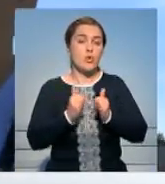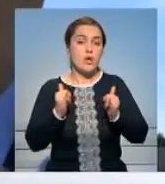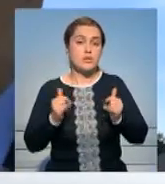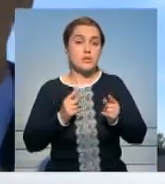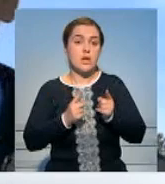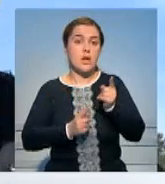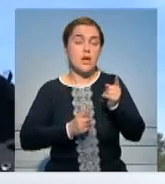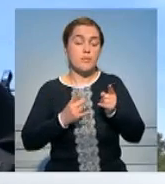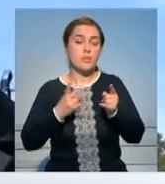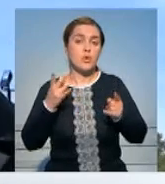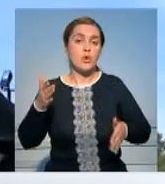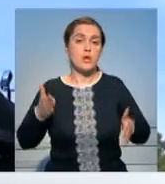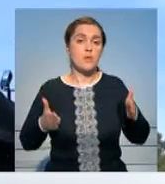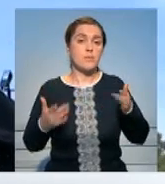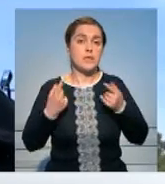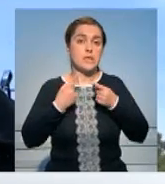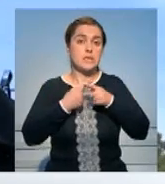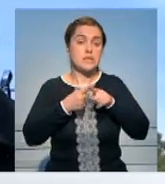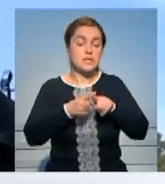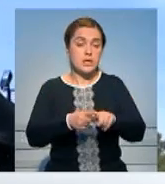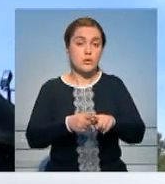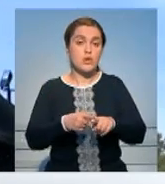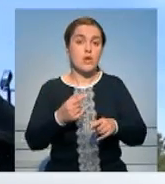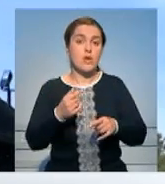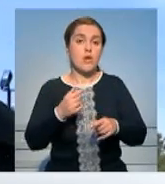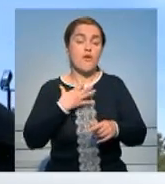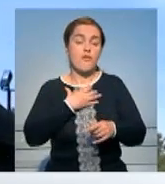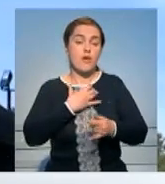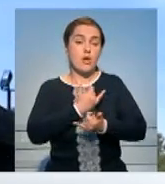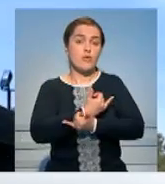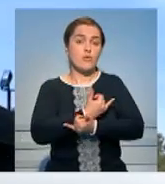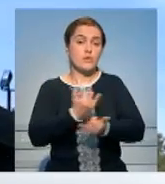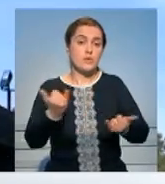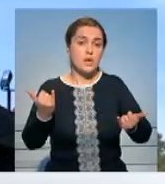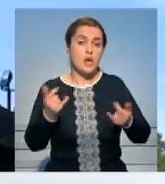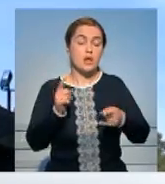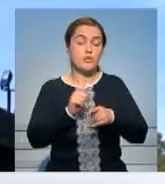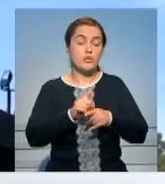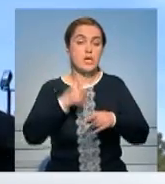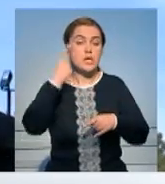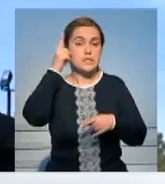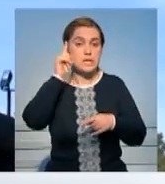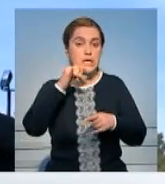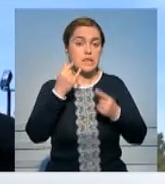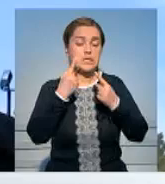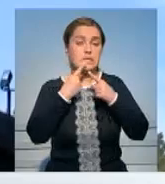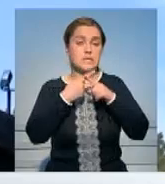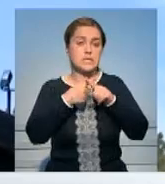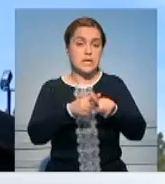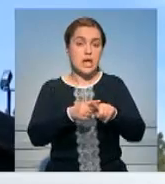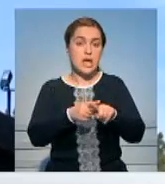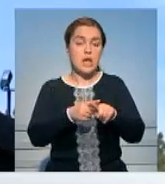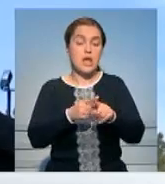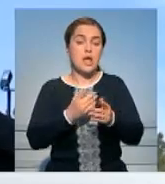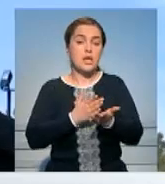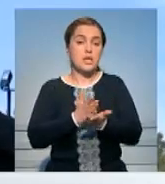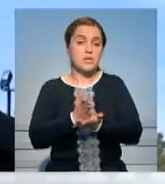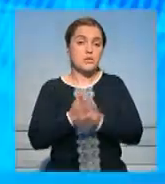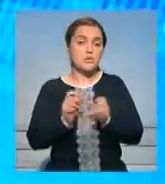отрасль, робототехнику, IT-технологии. Поэтому важно уделять большое внимание на естествознание и техническую ориентированность школьников.